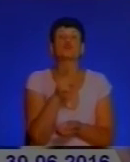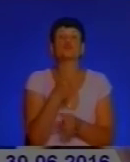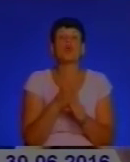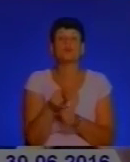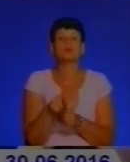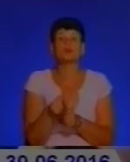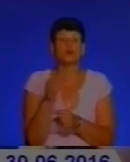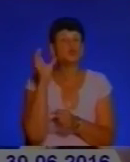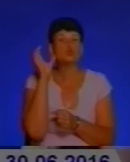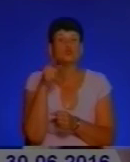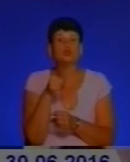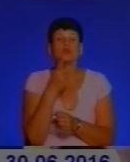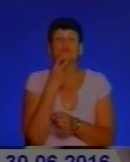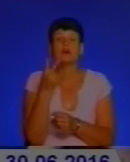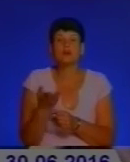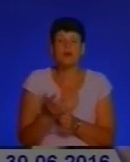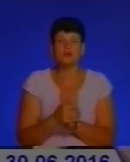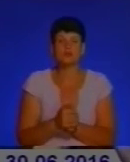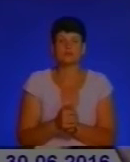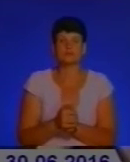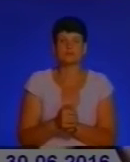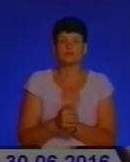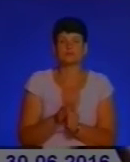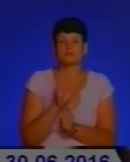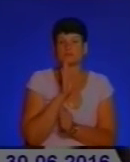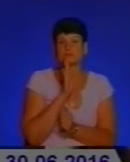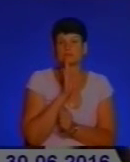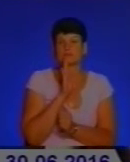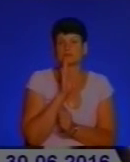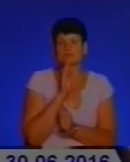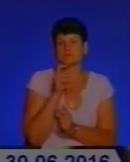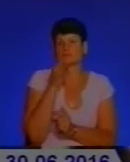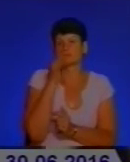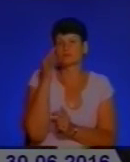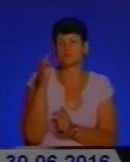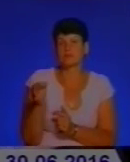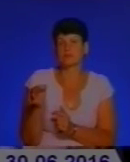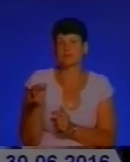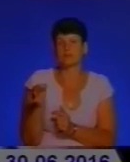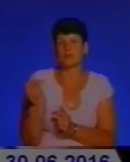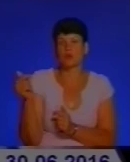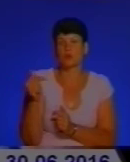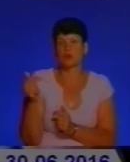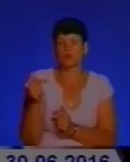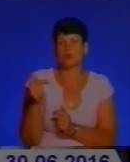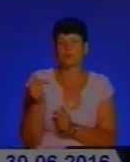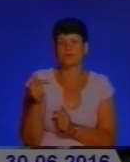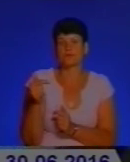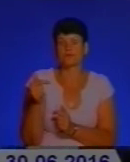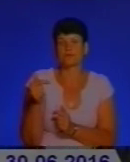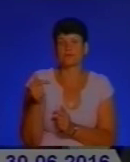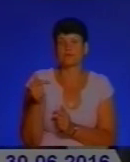Що сухає, що там заплюдаєш? Вона в мене тупа з мату взяла суда і покаже, що вона